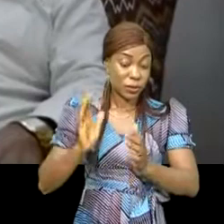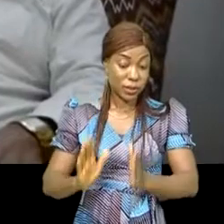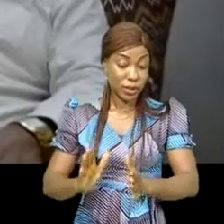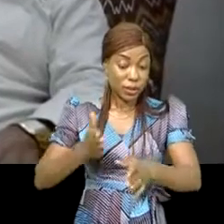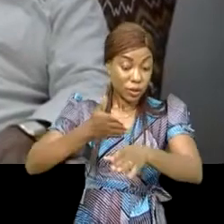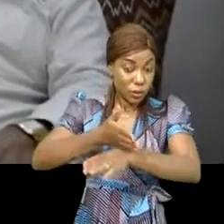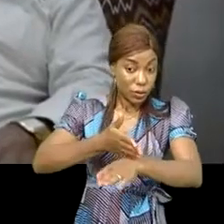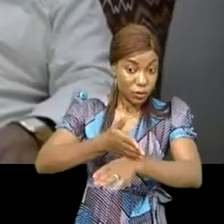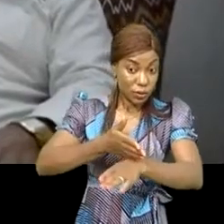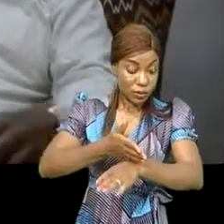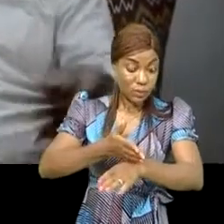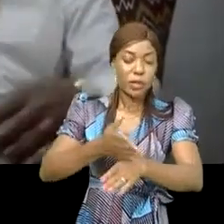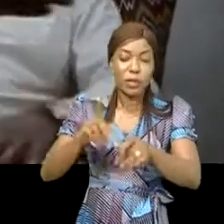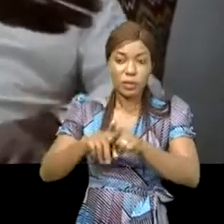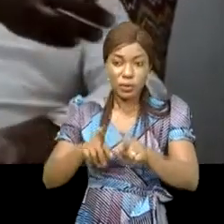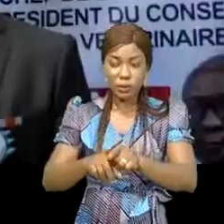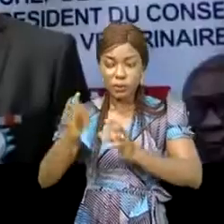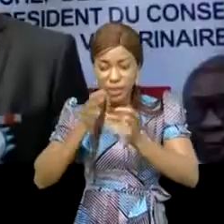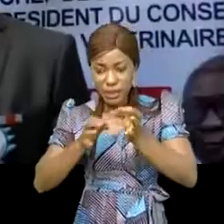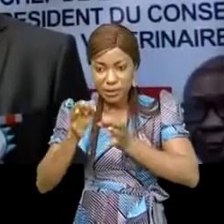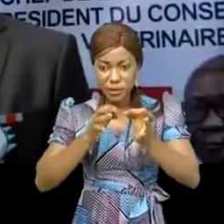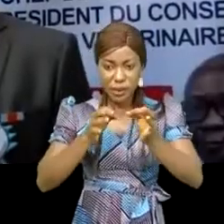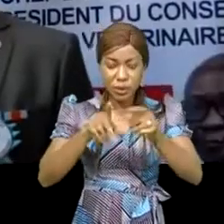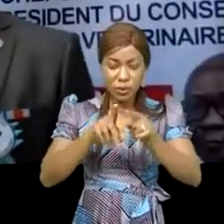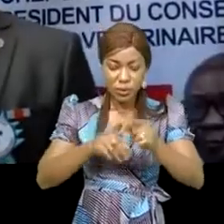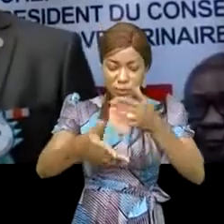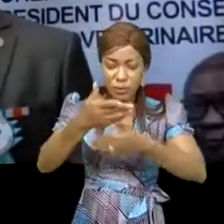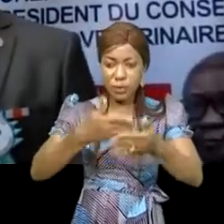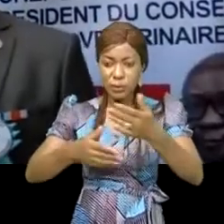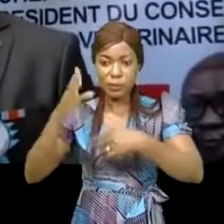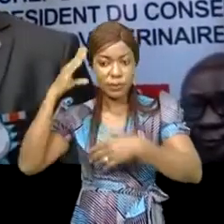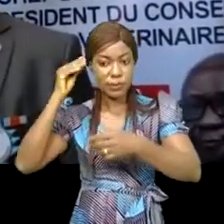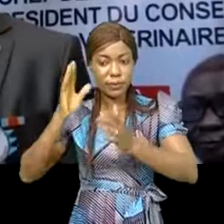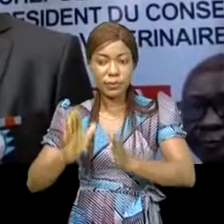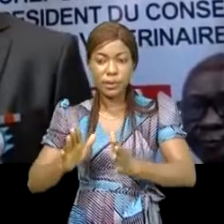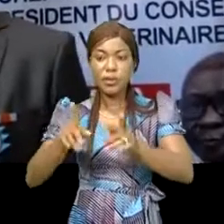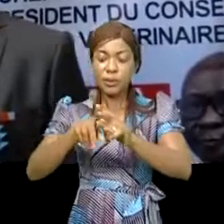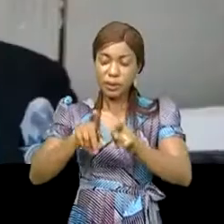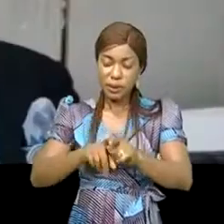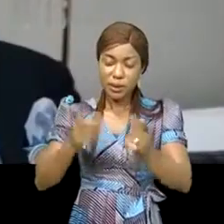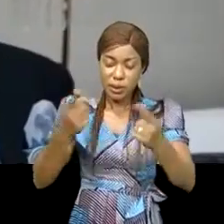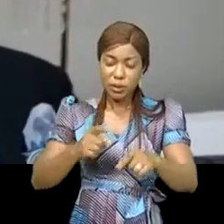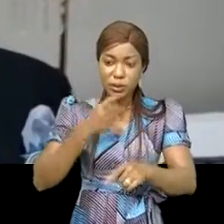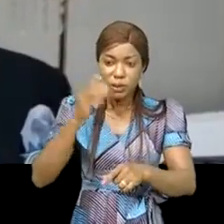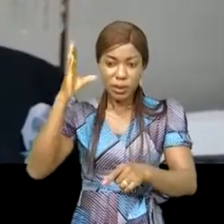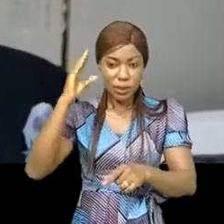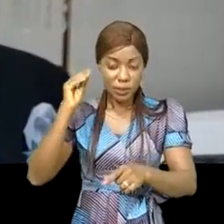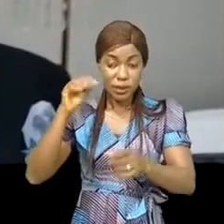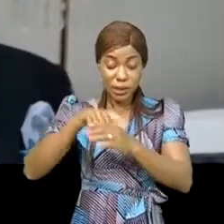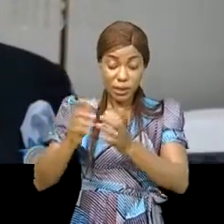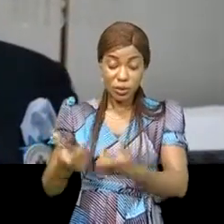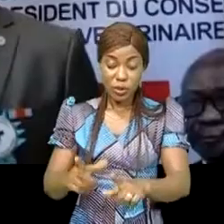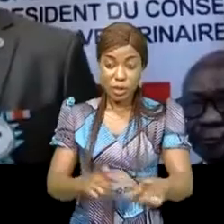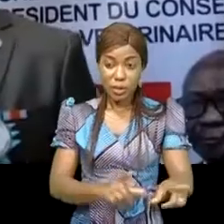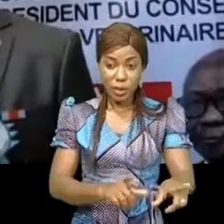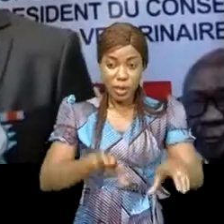national nos expériences sur place dans le Lua-Laba qui pourront aussi servir d'expérience dans la République démocratique du Congo,